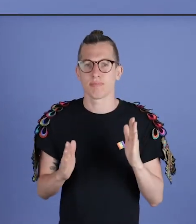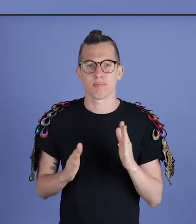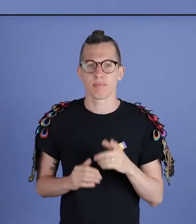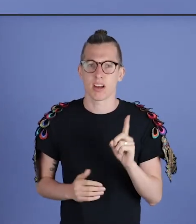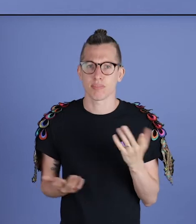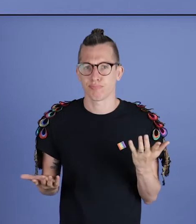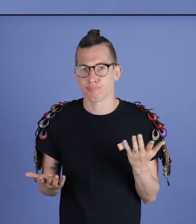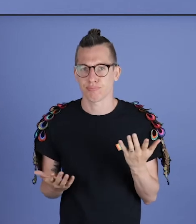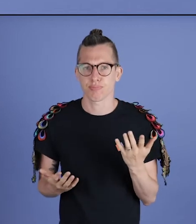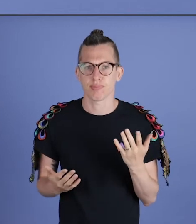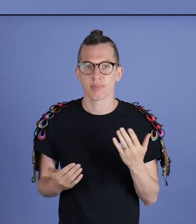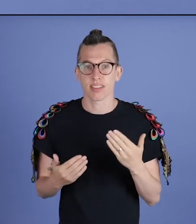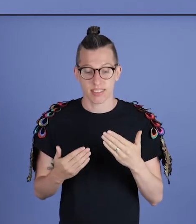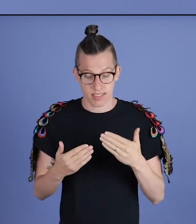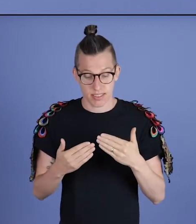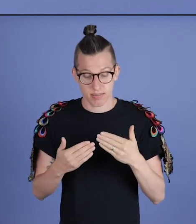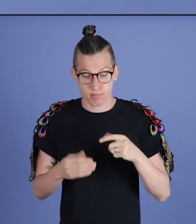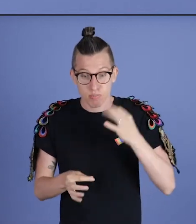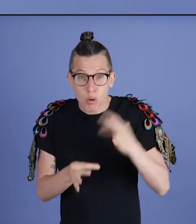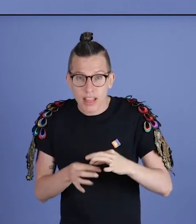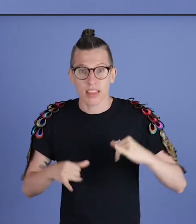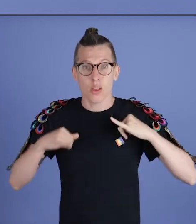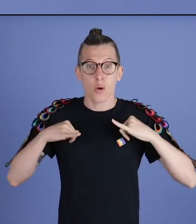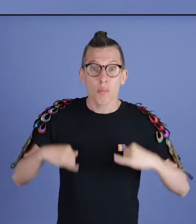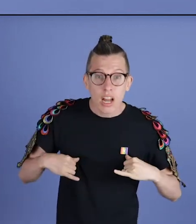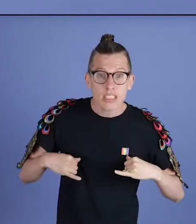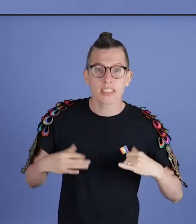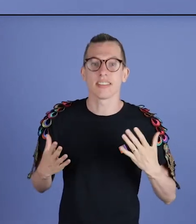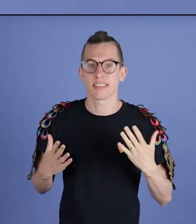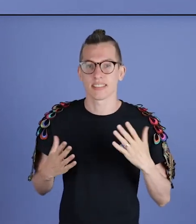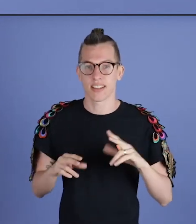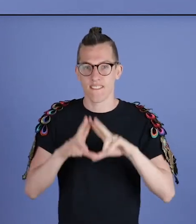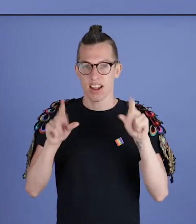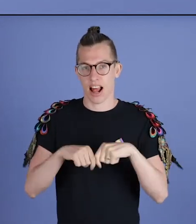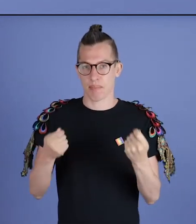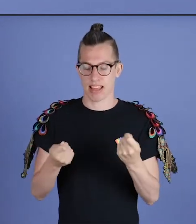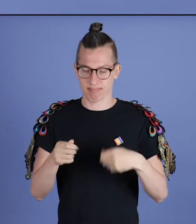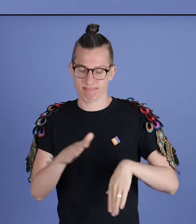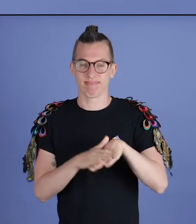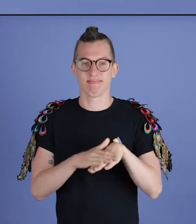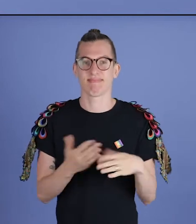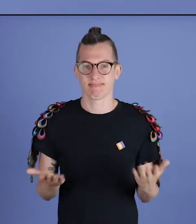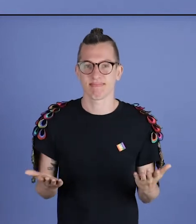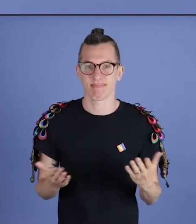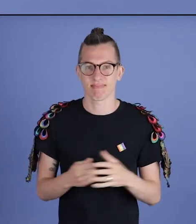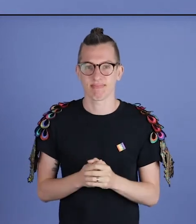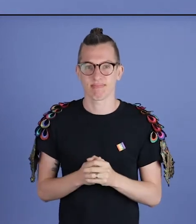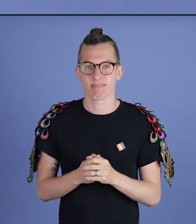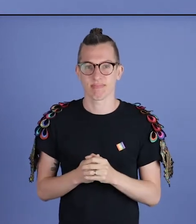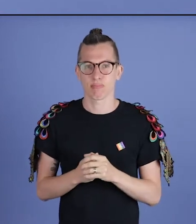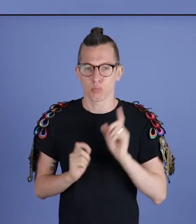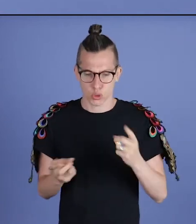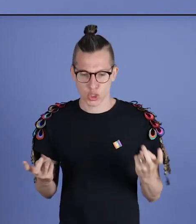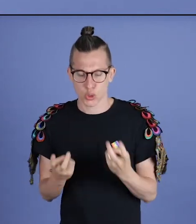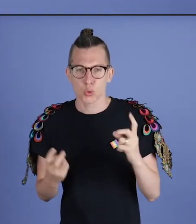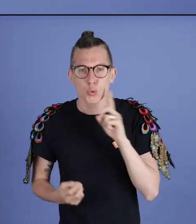ja, van het moment dat eigenlijk die operaties en zo zijn afgerond, dan begint het verhaal eigenlijk